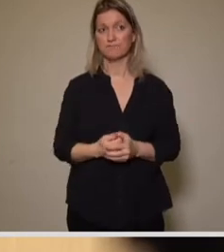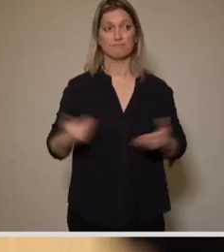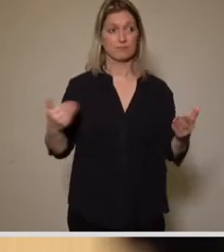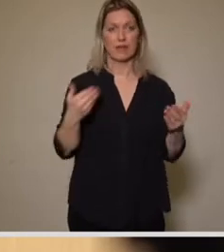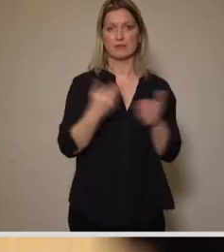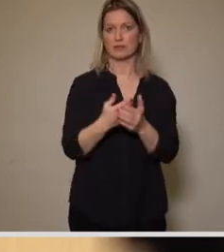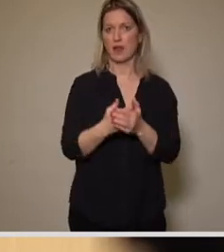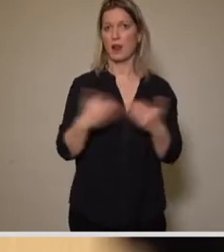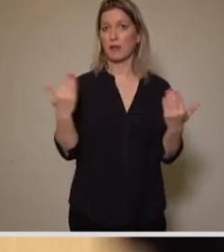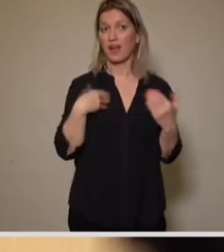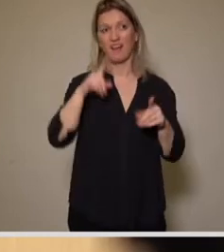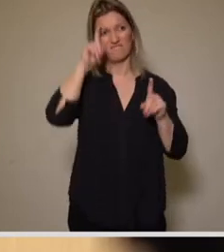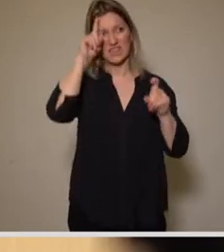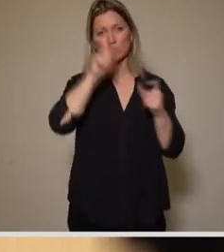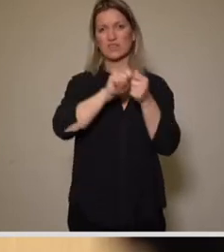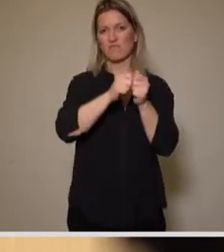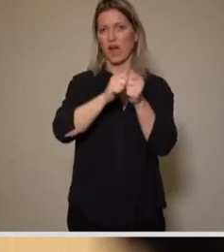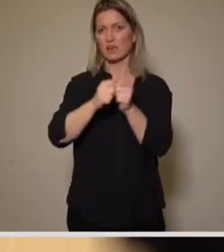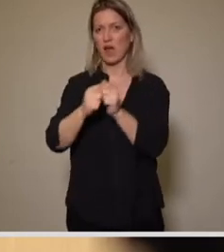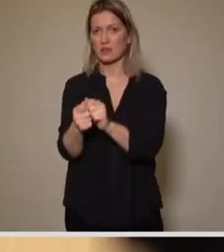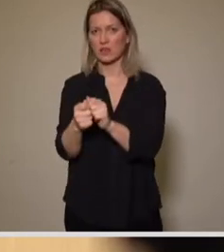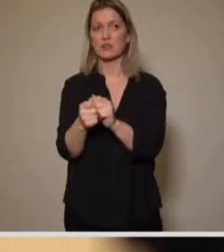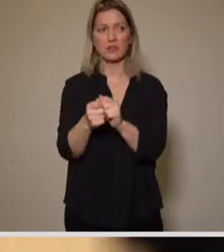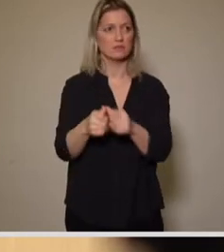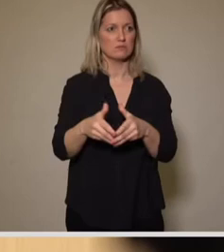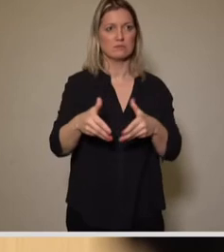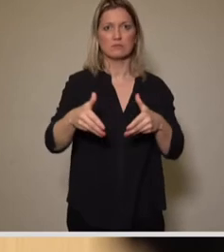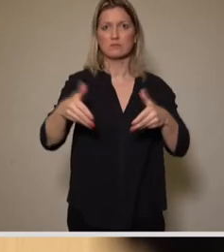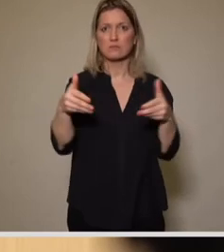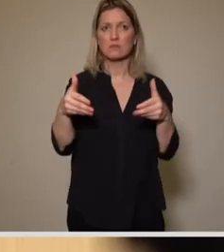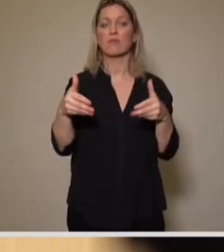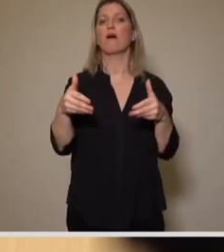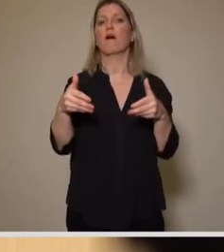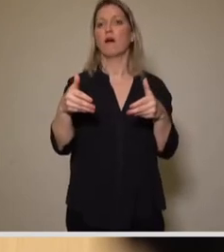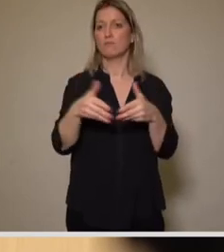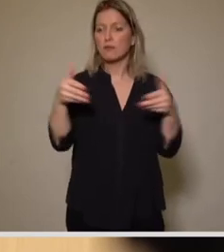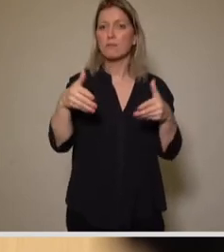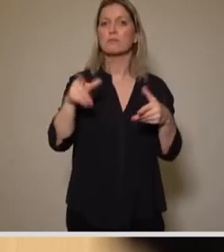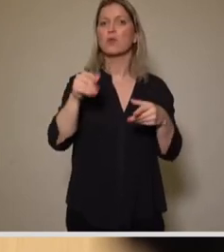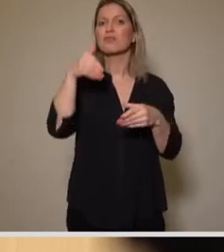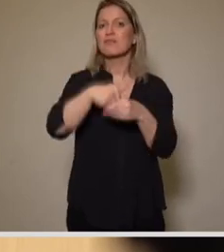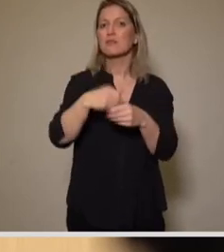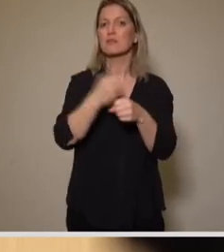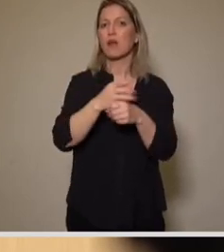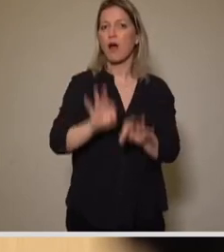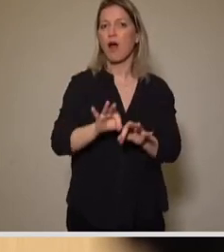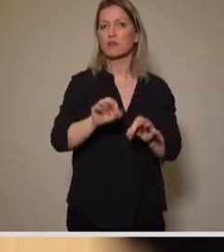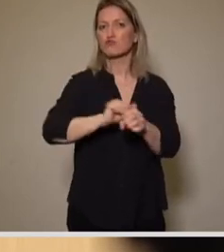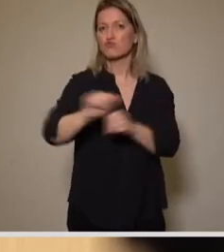der Virusvarianten von einer deutlich leichteren Ansteckung sowie einer höheren